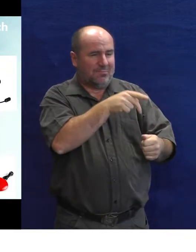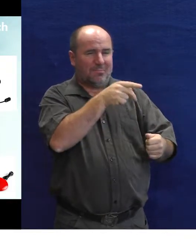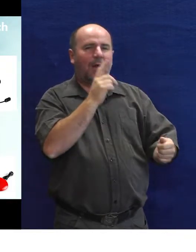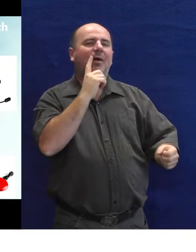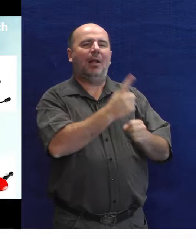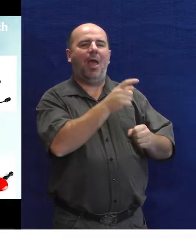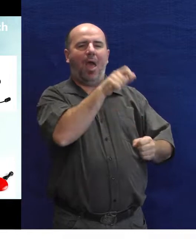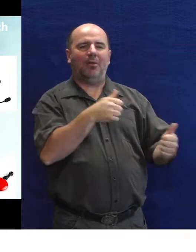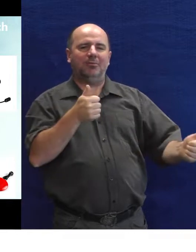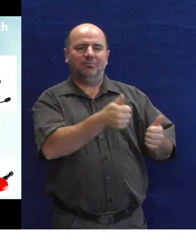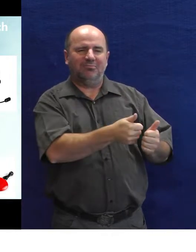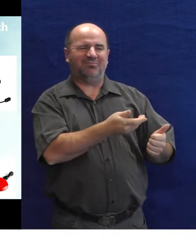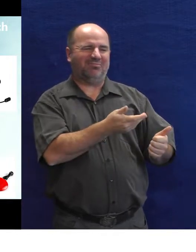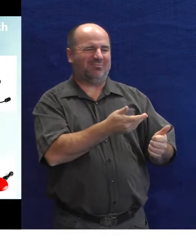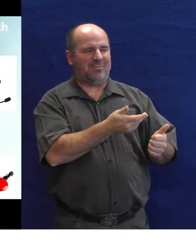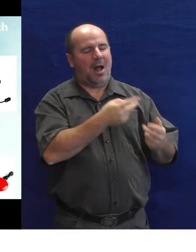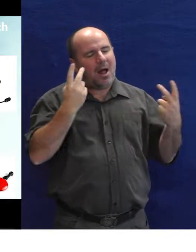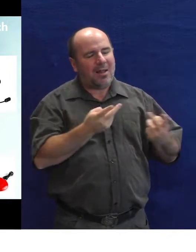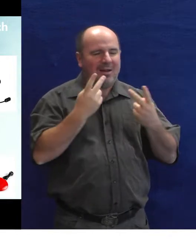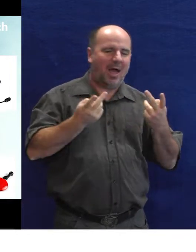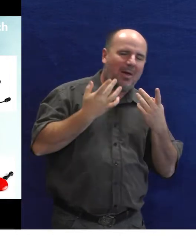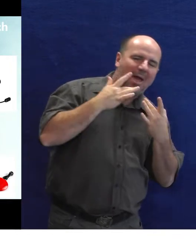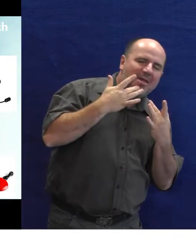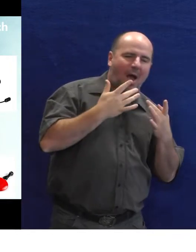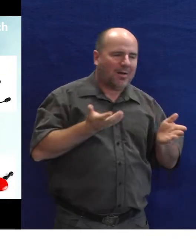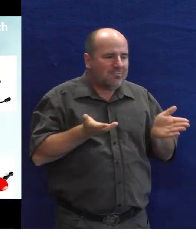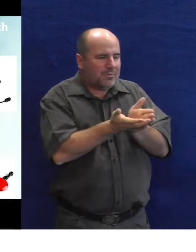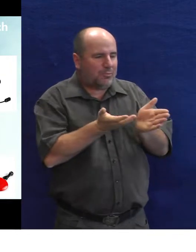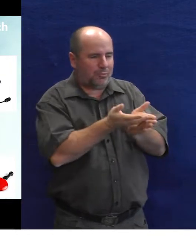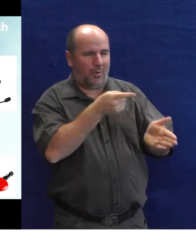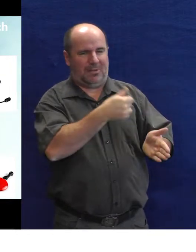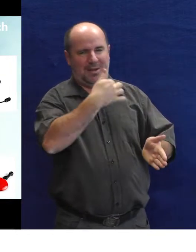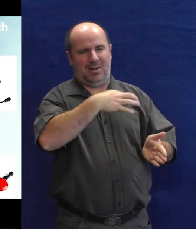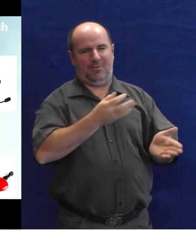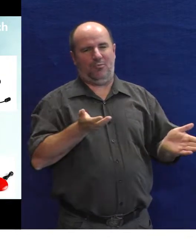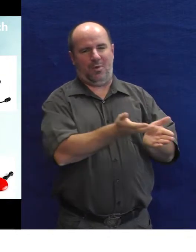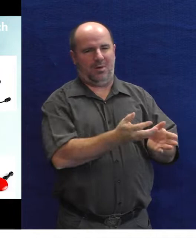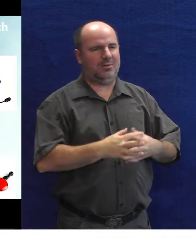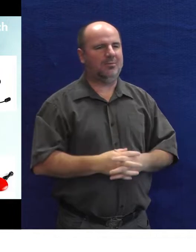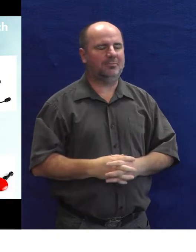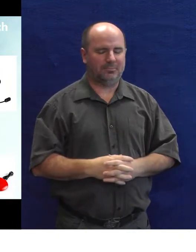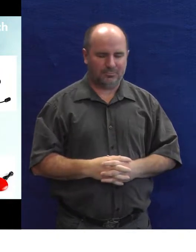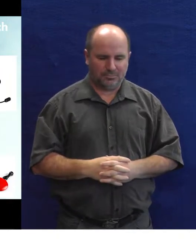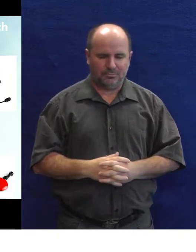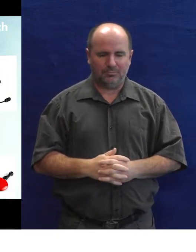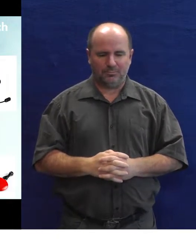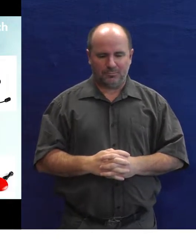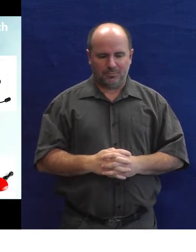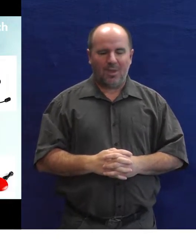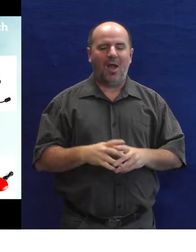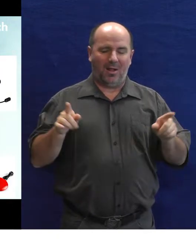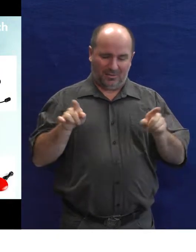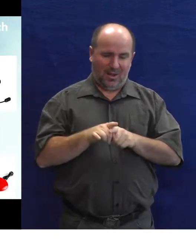nějaké řešení. A na trhu může se stát, že vůbec neexistuje vhodná pomůcka pro to konkrétní postižení, pro